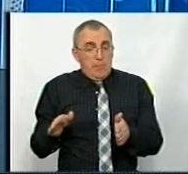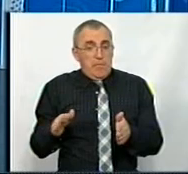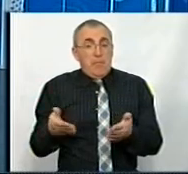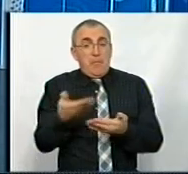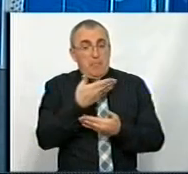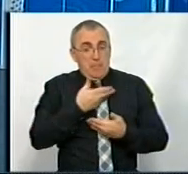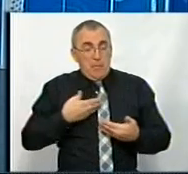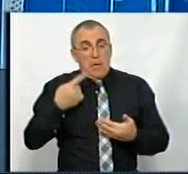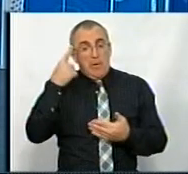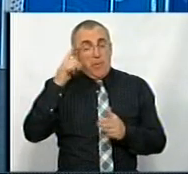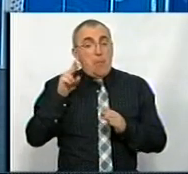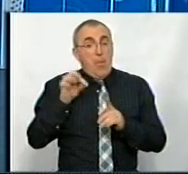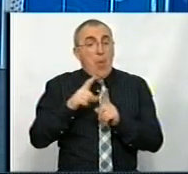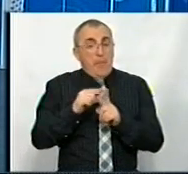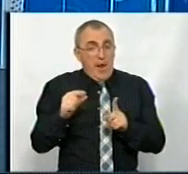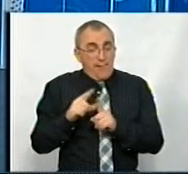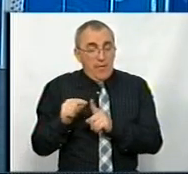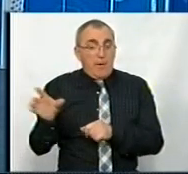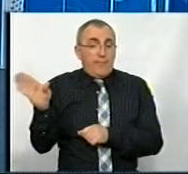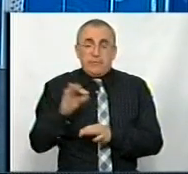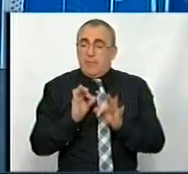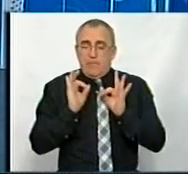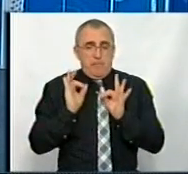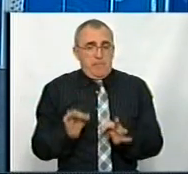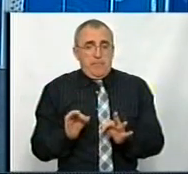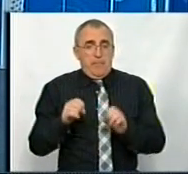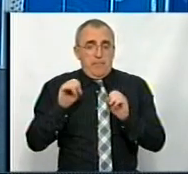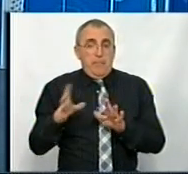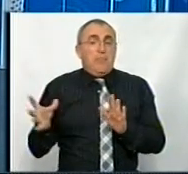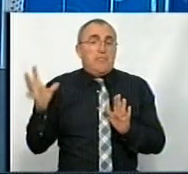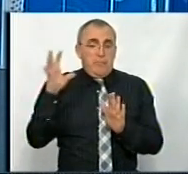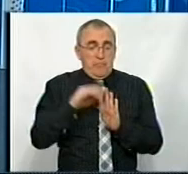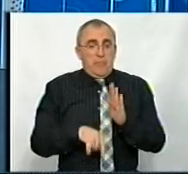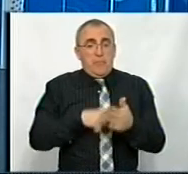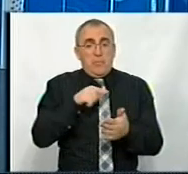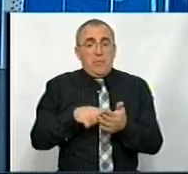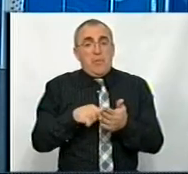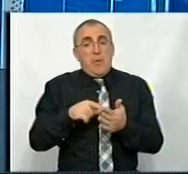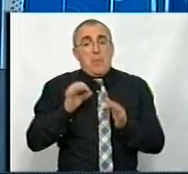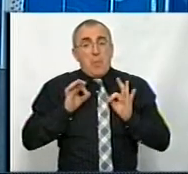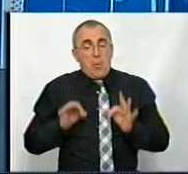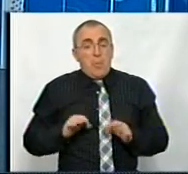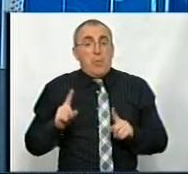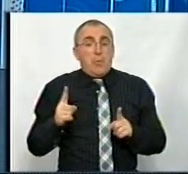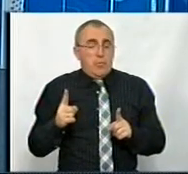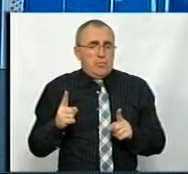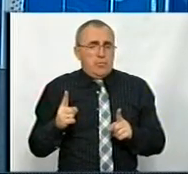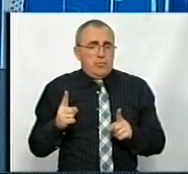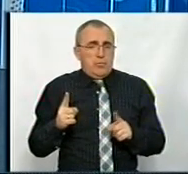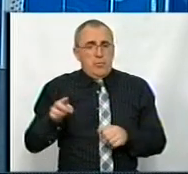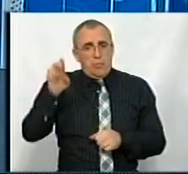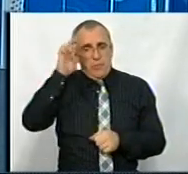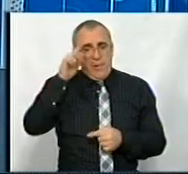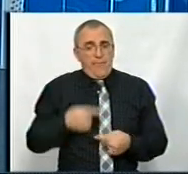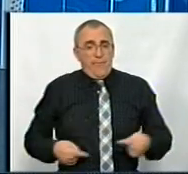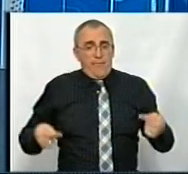ми зараховуємо, тому що по правилам все правильно. Якщо ми його не зараховуємо, питання через прокуратуру, чому саме. Якщо держава